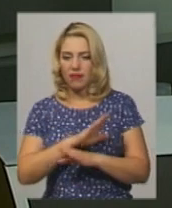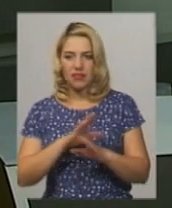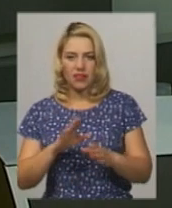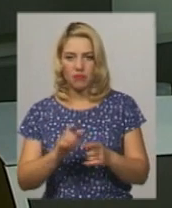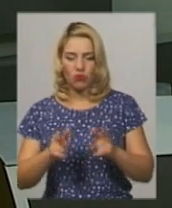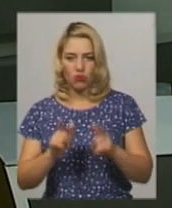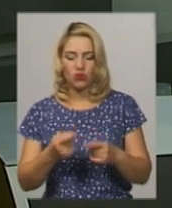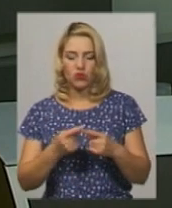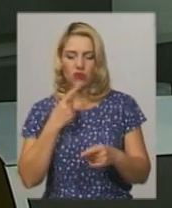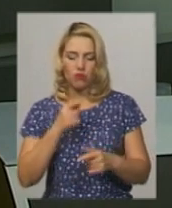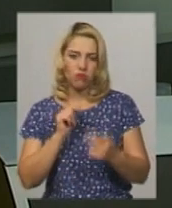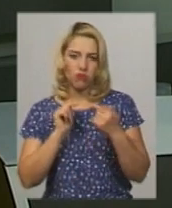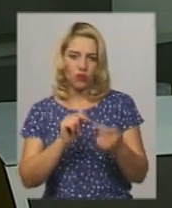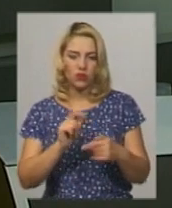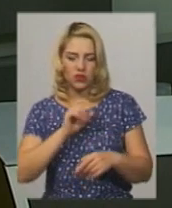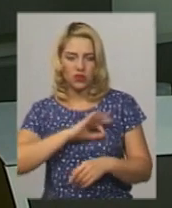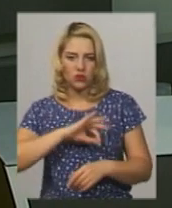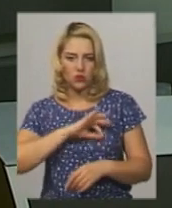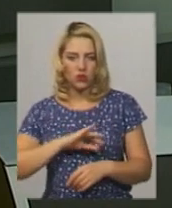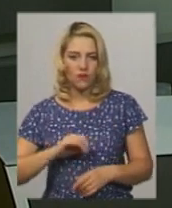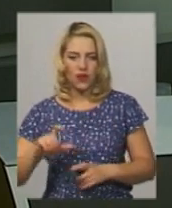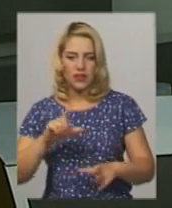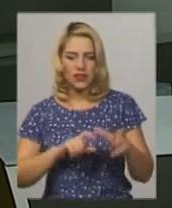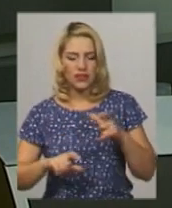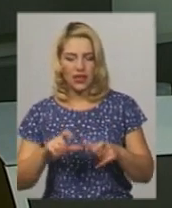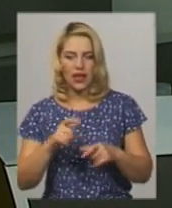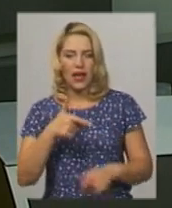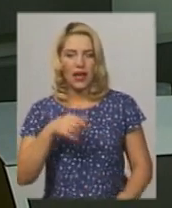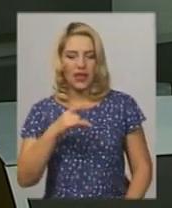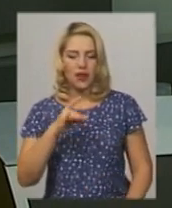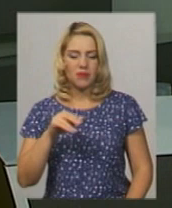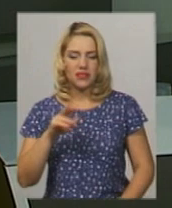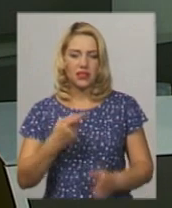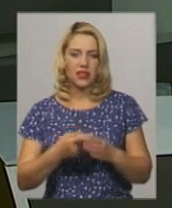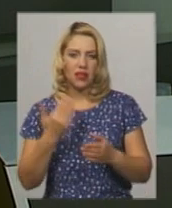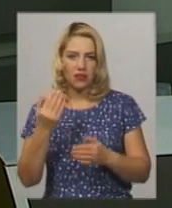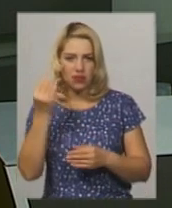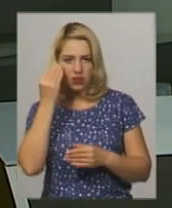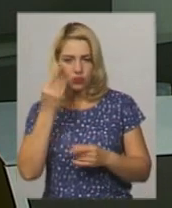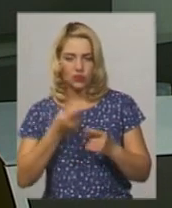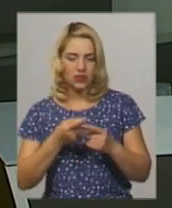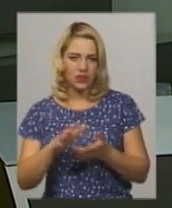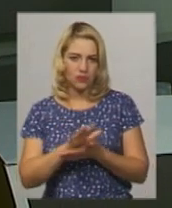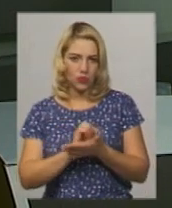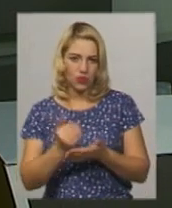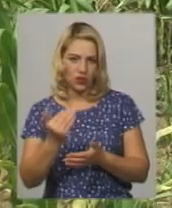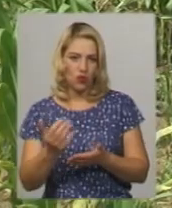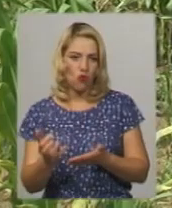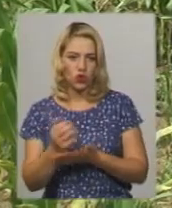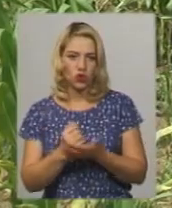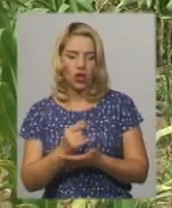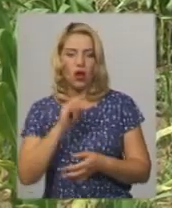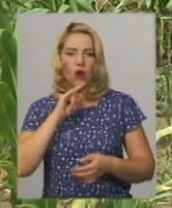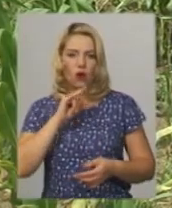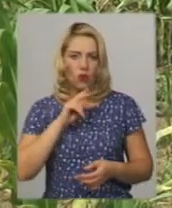застосування гербіцидів на території села, які, на їх думку, стали причиною загибелі частини їх ворожаю. Кукурудзі,